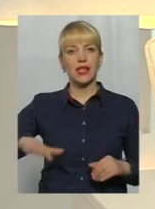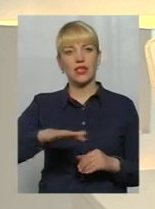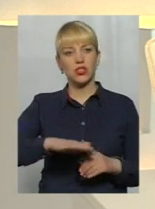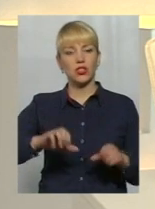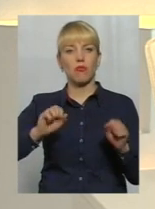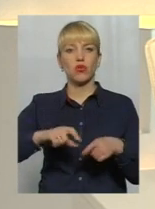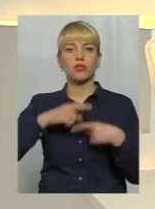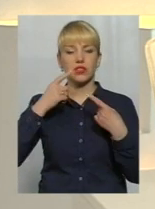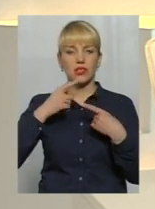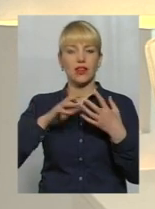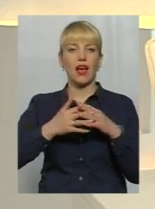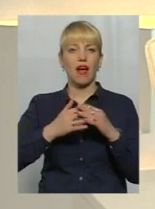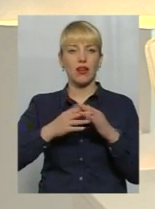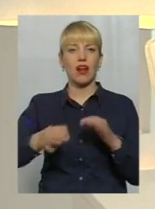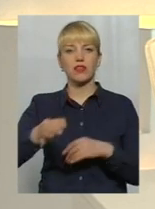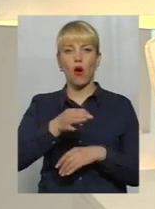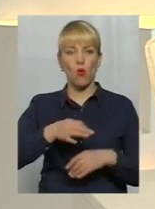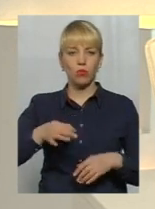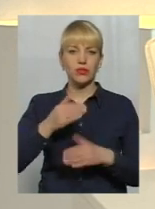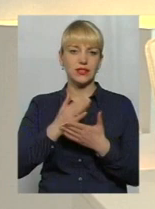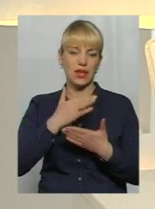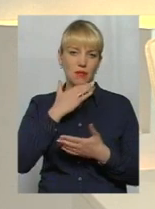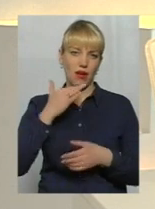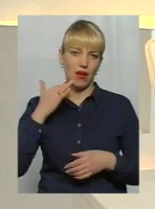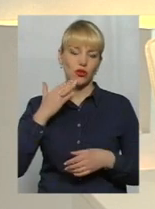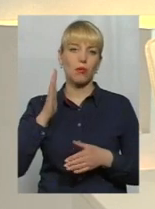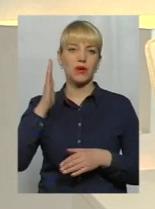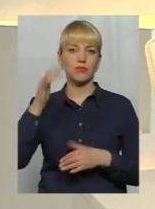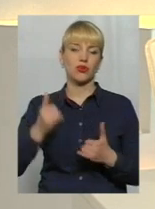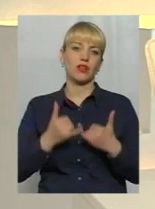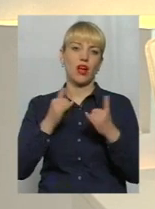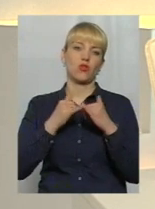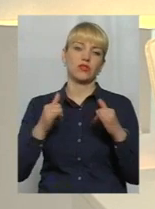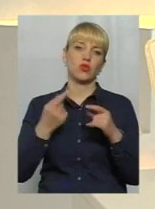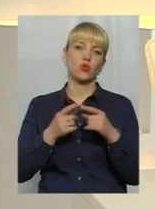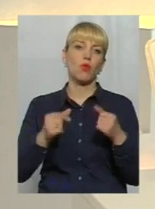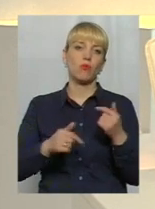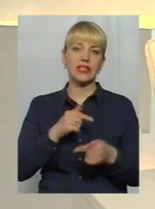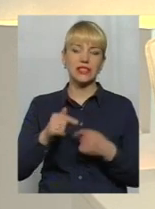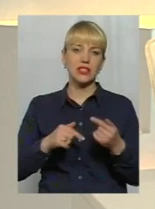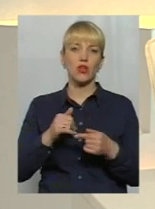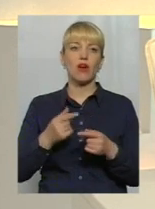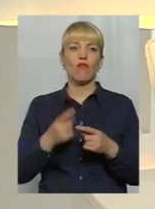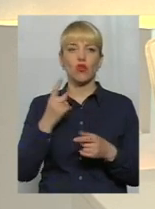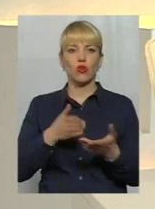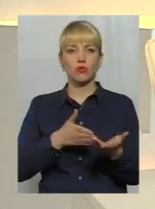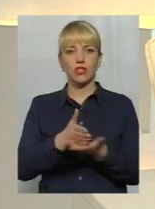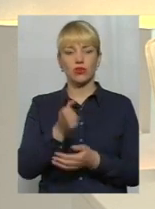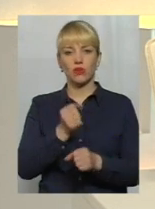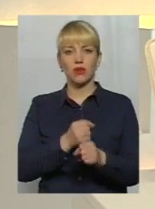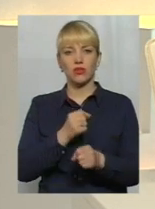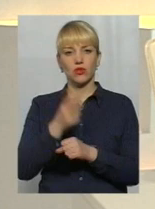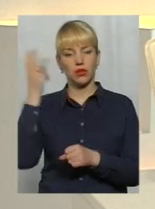можна сказати, і аграрна область, є чимало перспектив для розвитку цього бізнесу. В одному з секторів працює